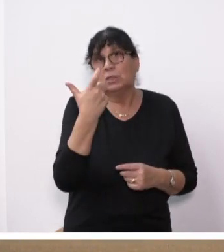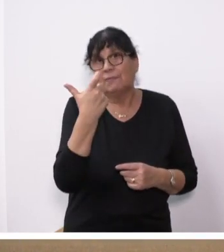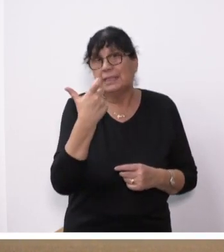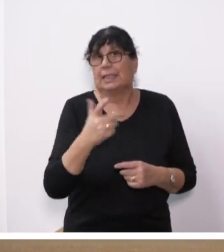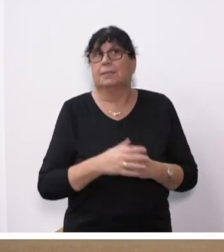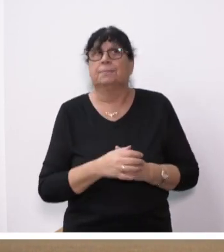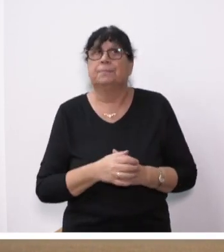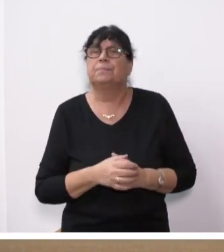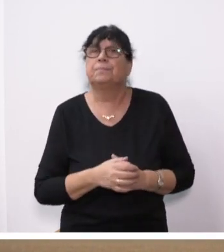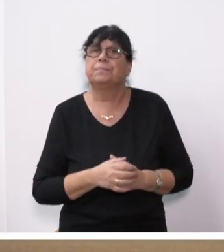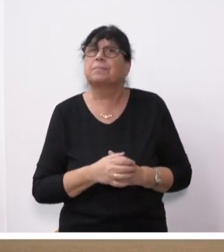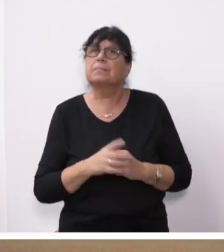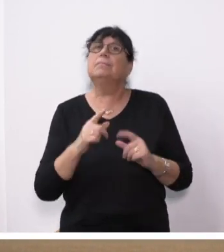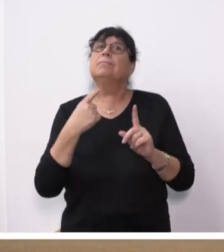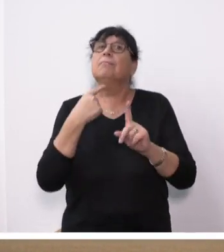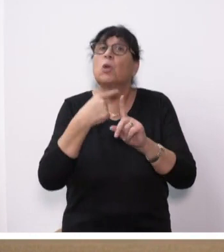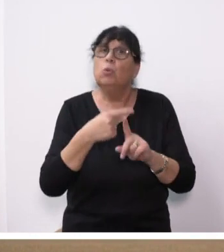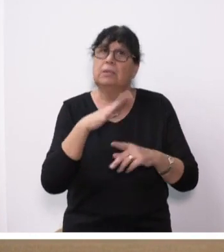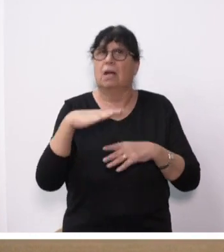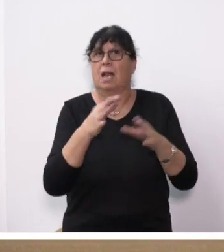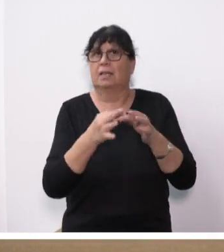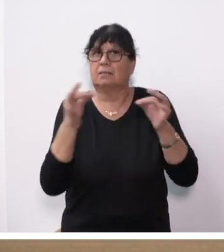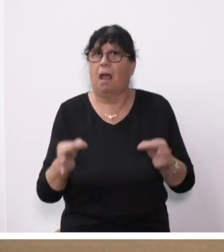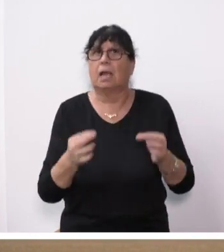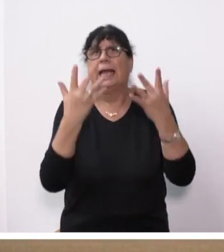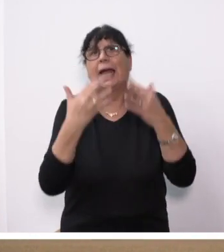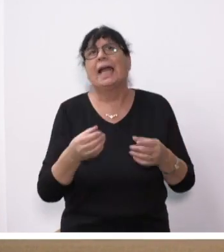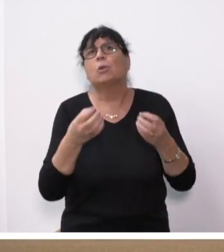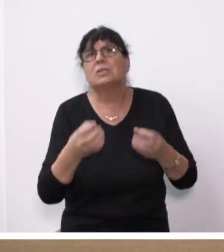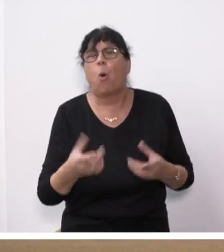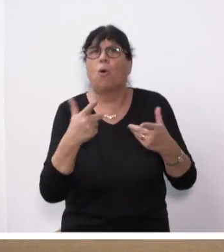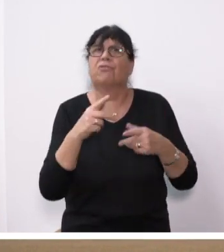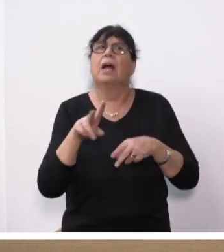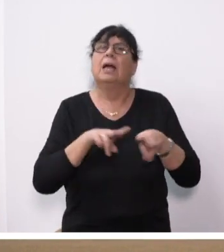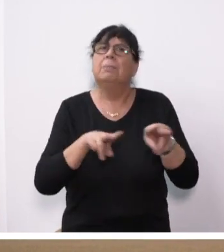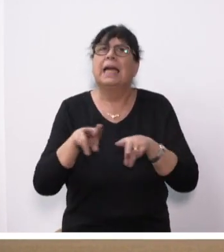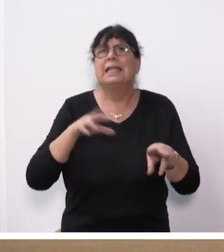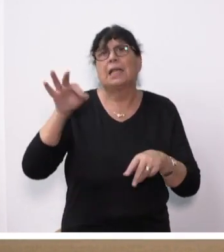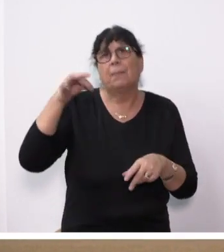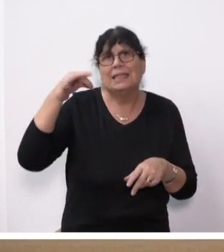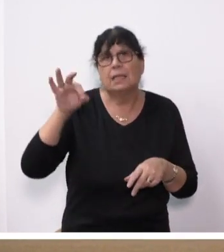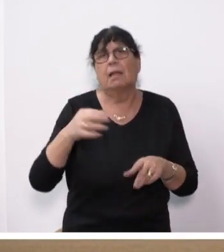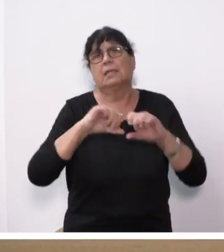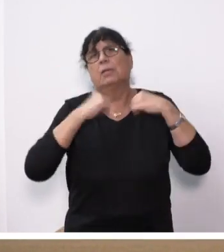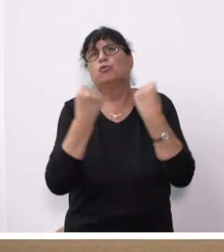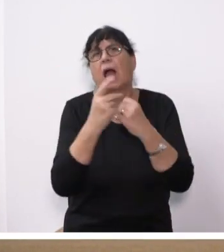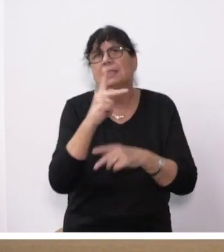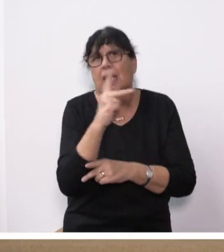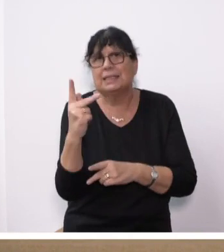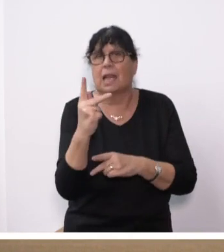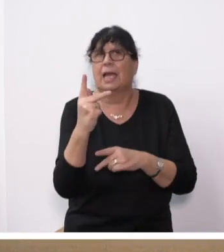sein, sowie die den Landtag, den Rechnungshof sowie die Ministerpräsidentin und Staatskanzlei mit Ausnahme der